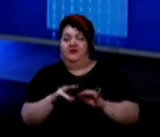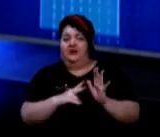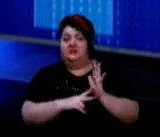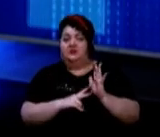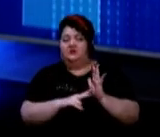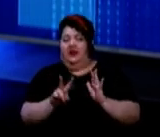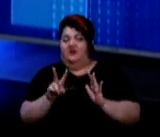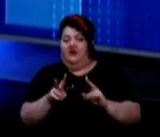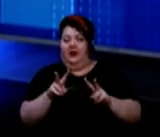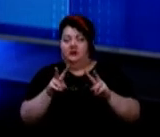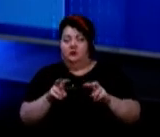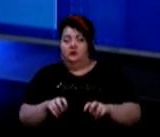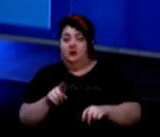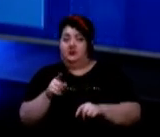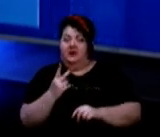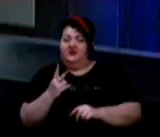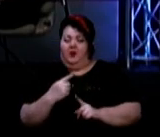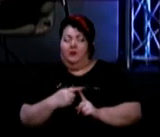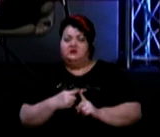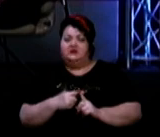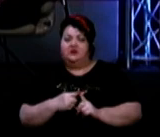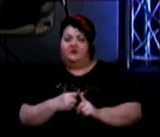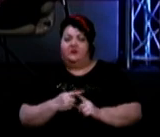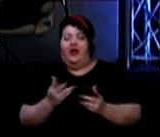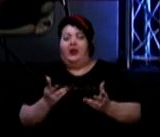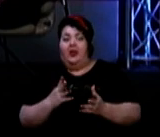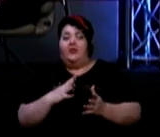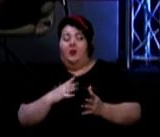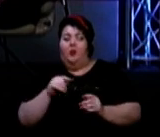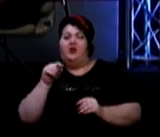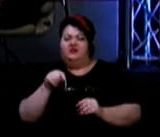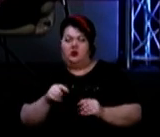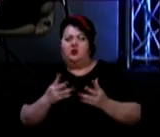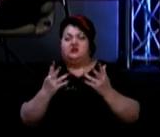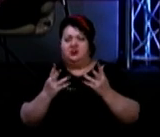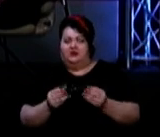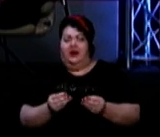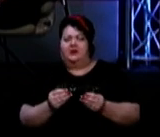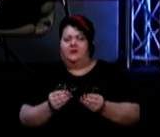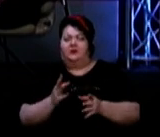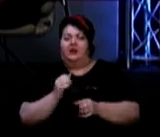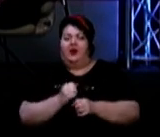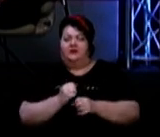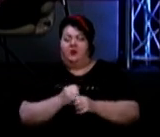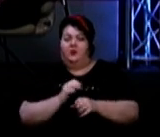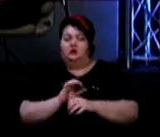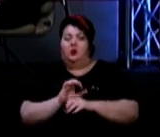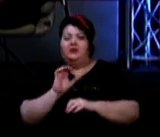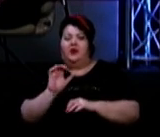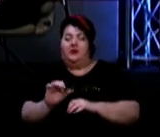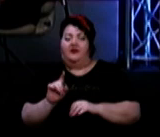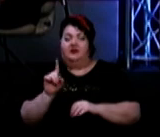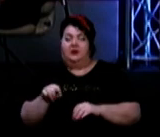дослідження, із них два позитивних. І які були в той же день в роботу направлені на